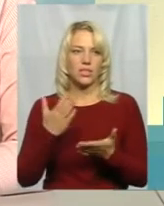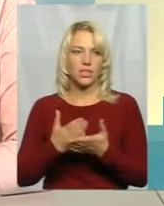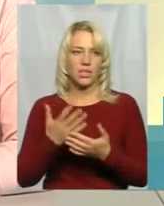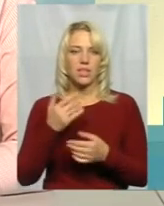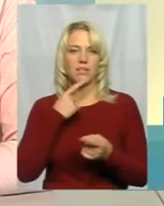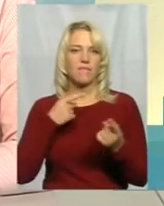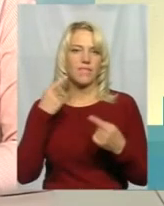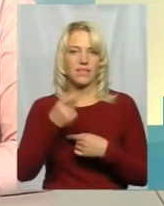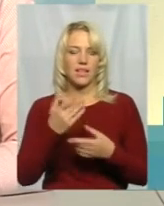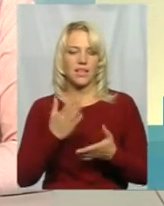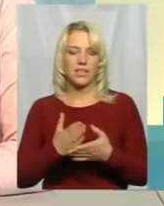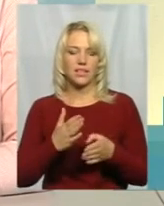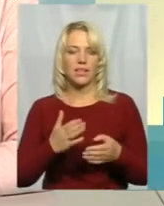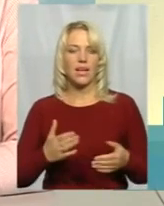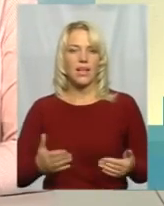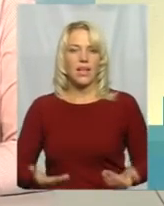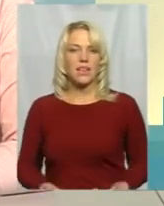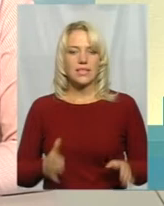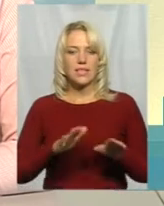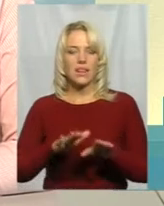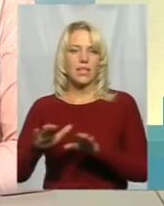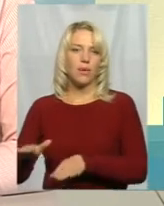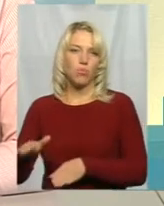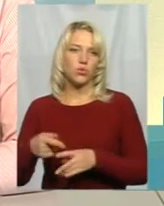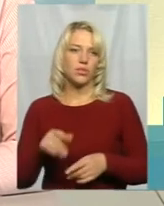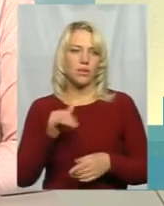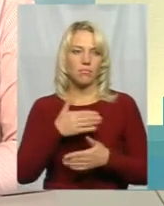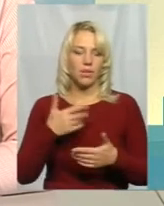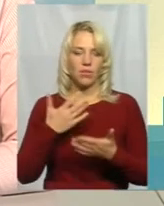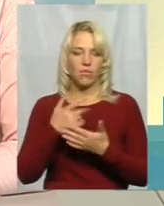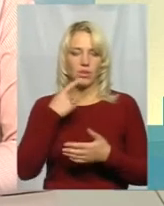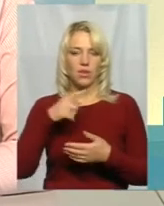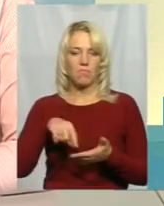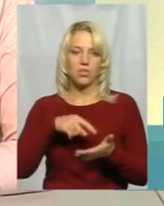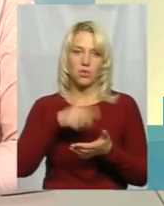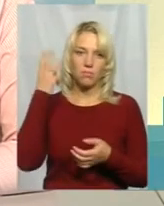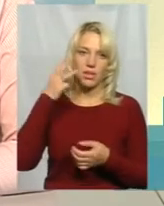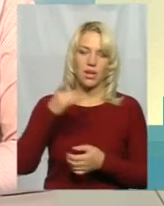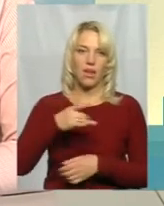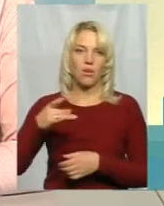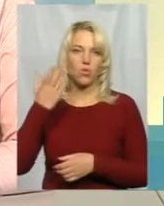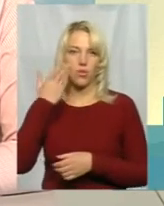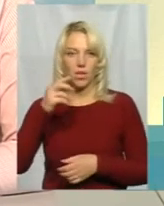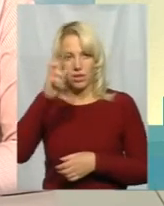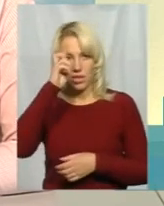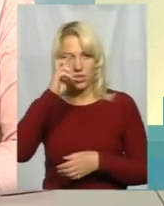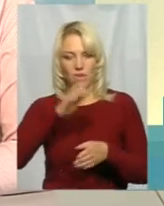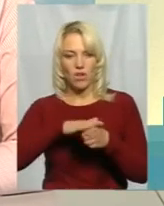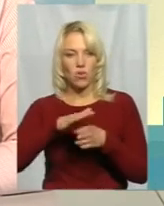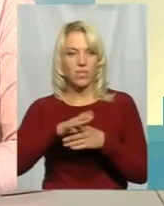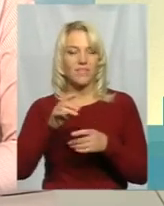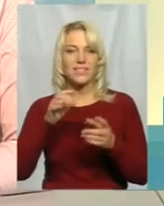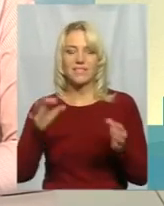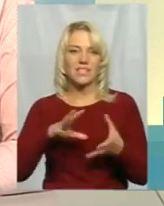віддалені населені пункти, не беремо місто Хмельницьке, беремо райони, коли туди не їздять,